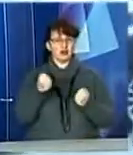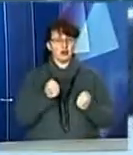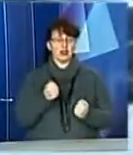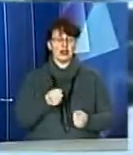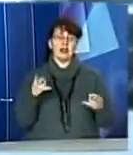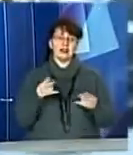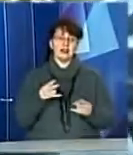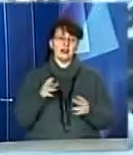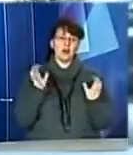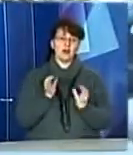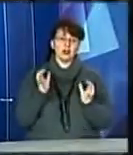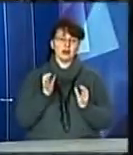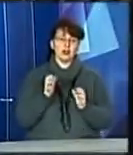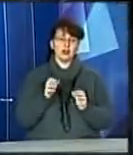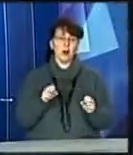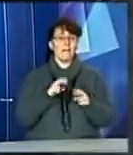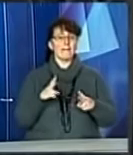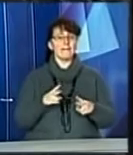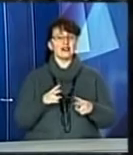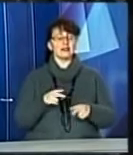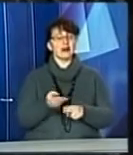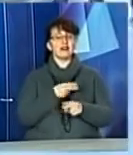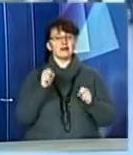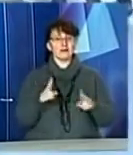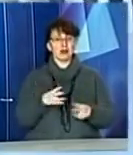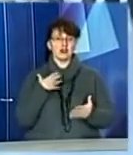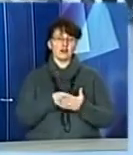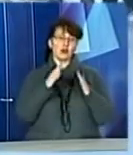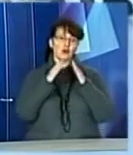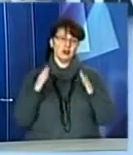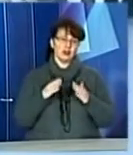домівок і за можливості не залишати їх на тривалий час без нагляду.